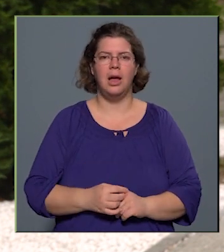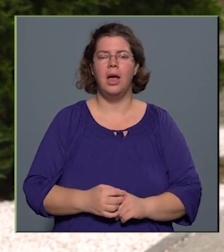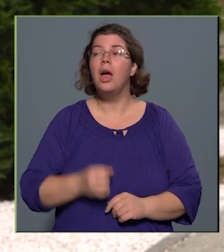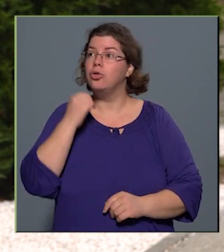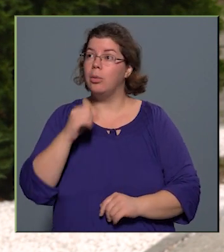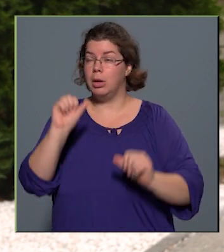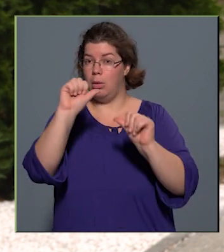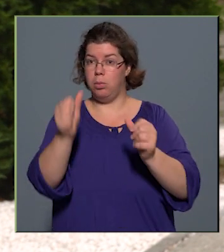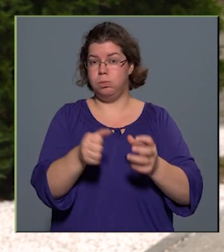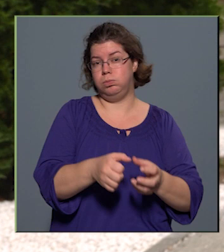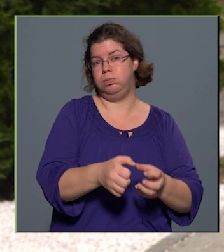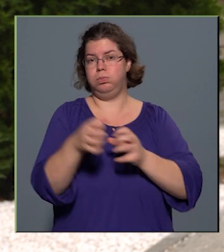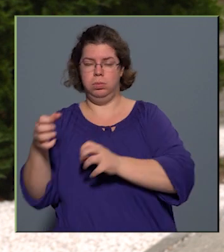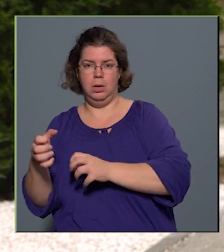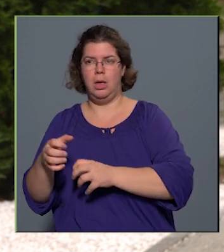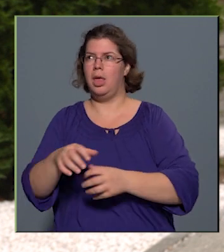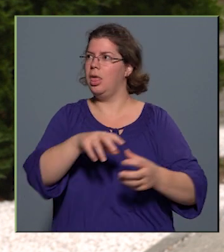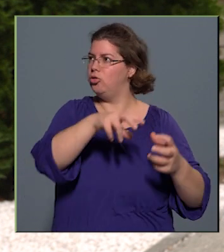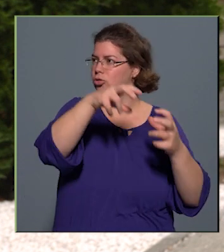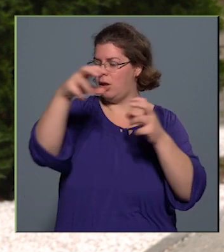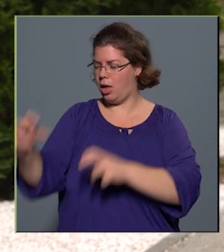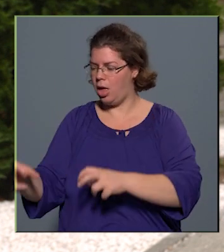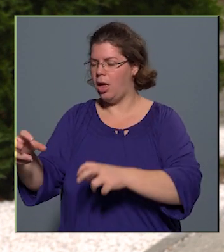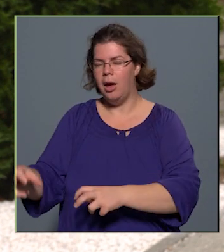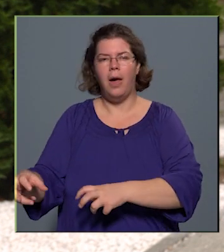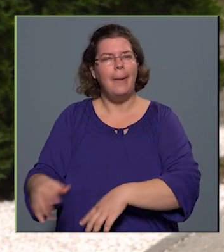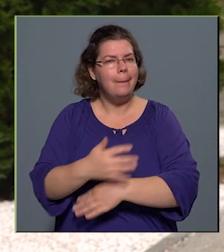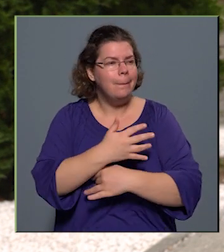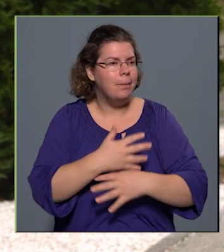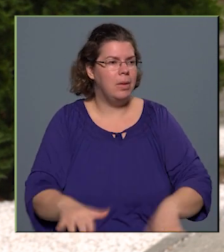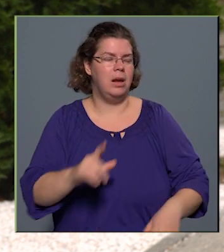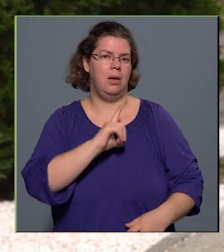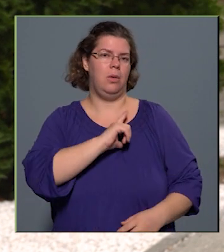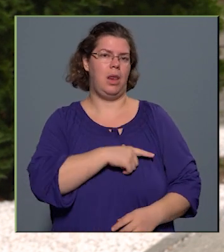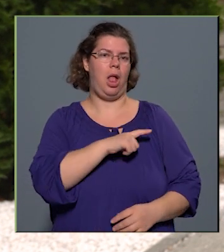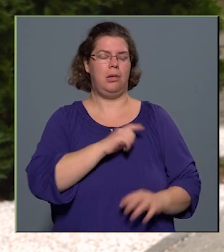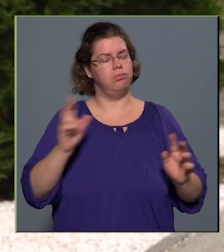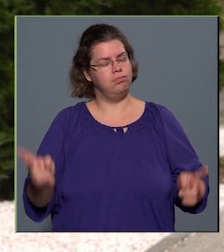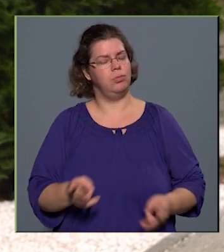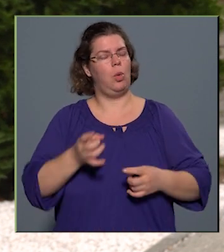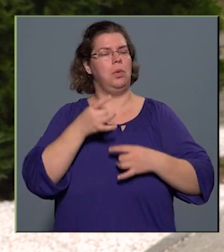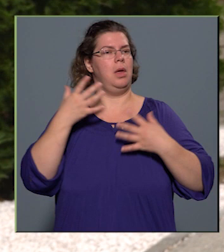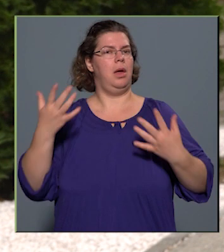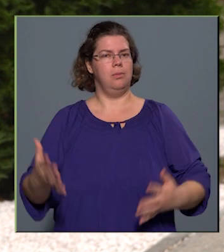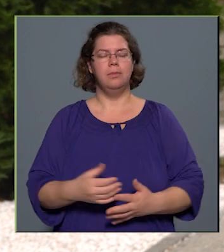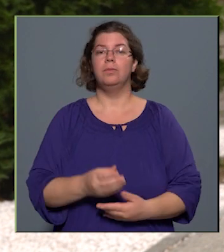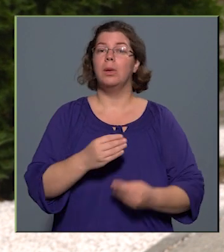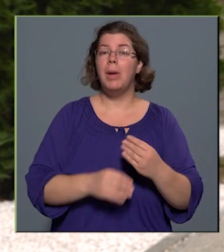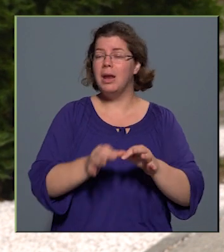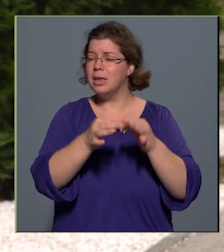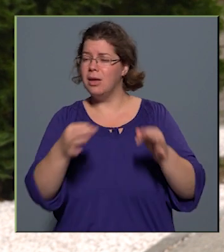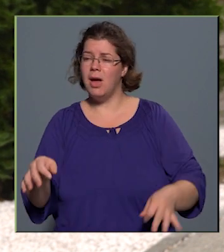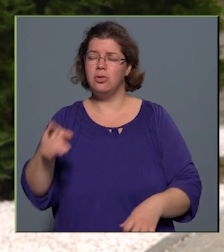monstrum kibillent a csizmájából és a földre zuhant, milliók lelke lett könnyebb. Mert a nyilvánosan hangoztatott